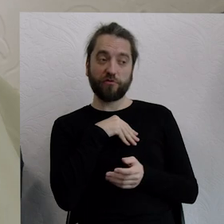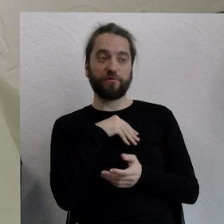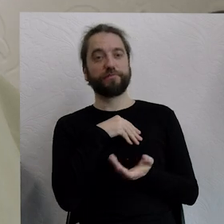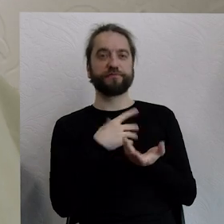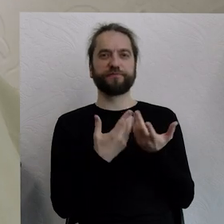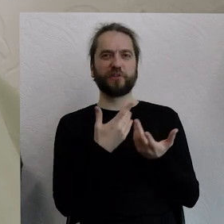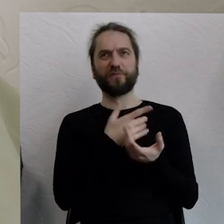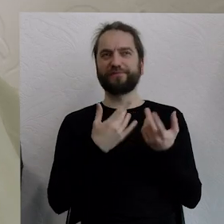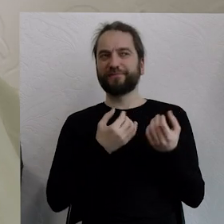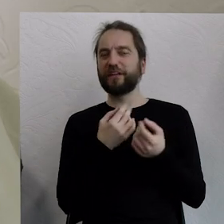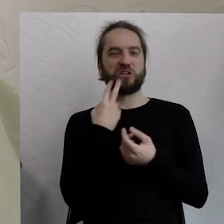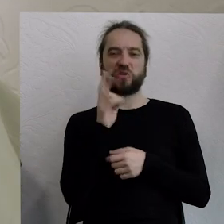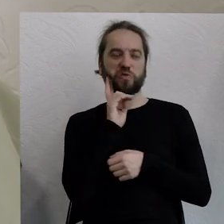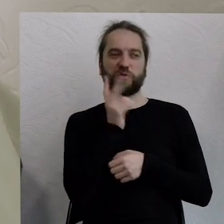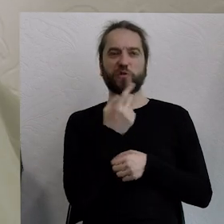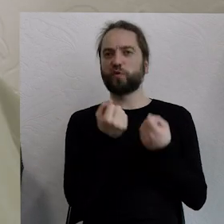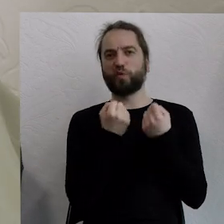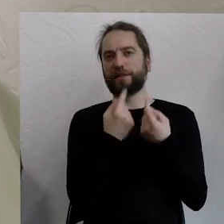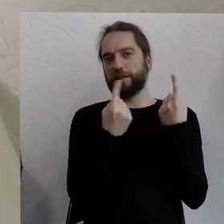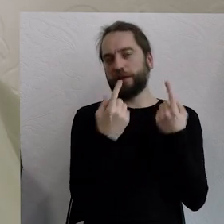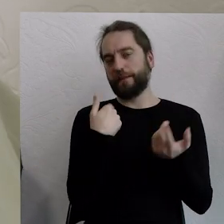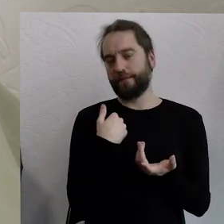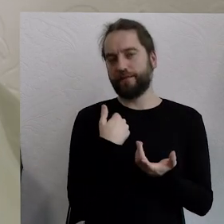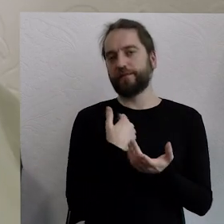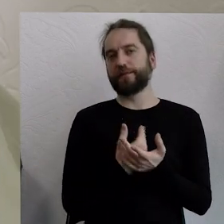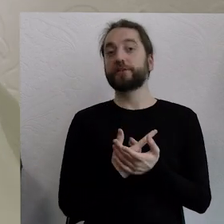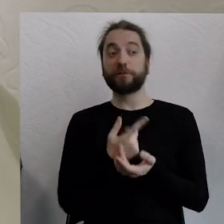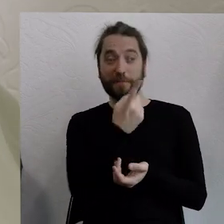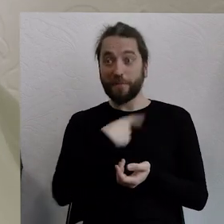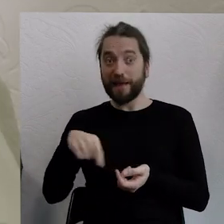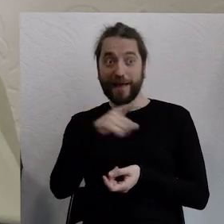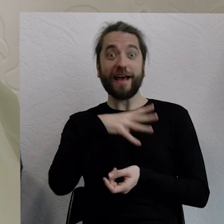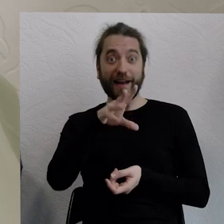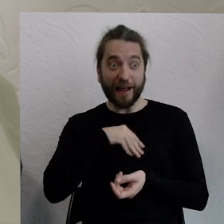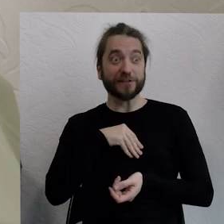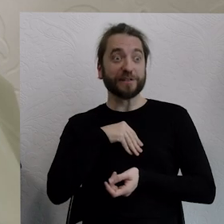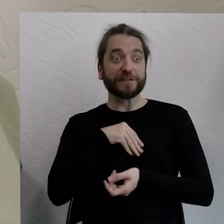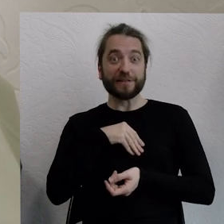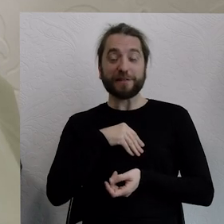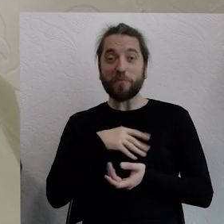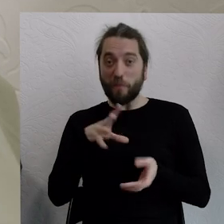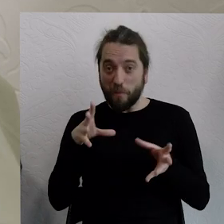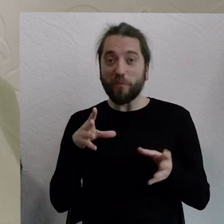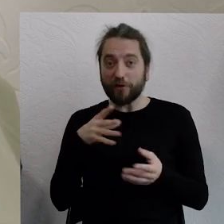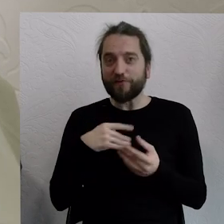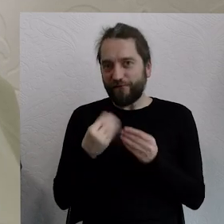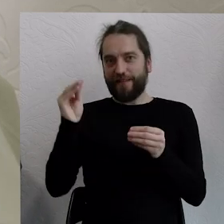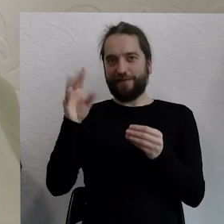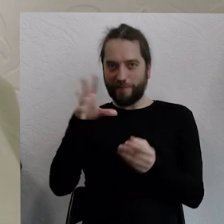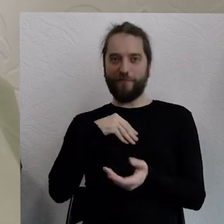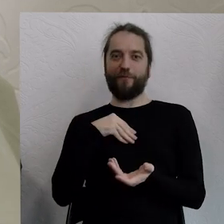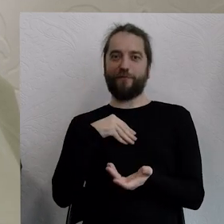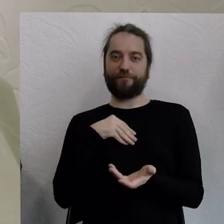Jest to jakieś trudne dla mnie do zrozumienia, że nadal nie czujemy tego, że razem możemy więcej, no ale może to jest jakiś właśnie ten